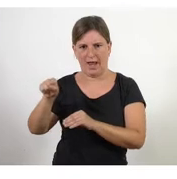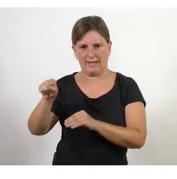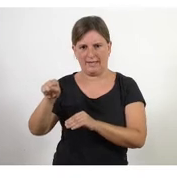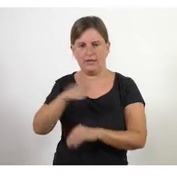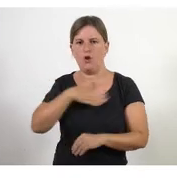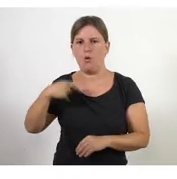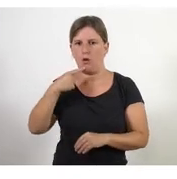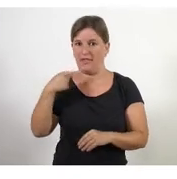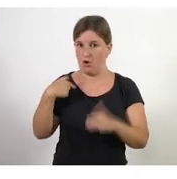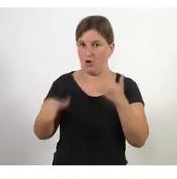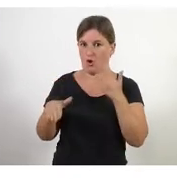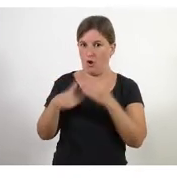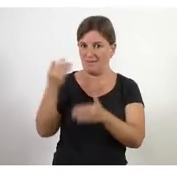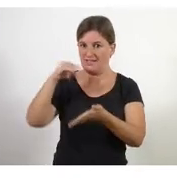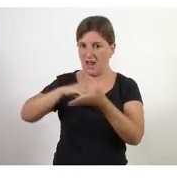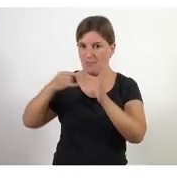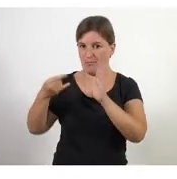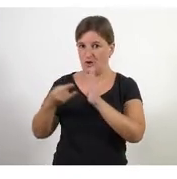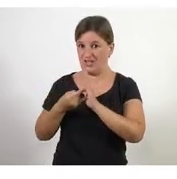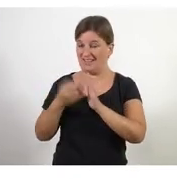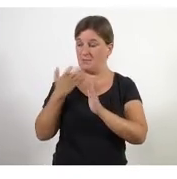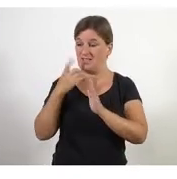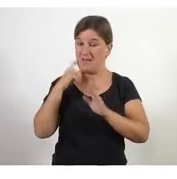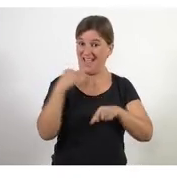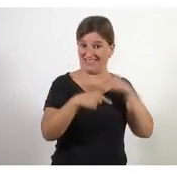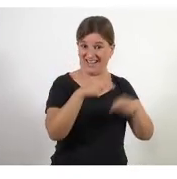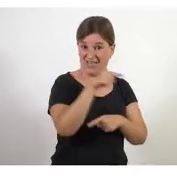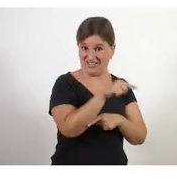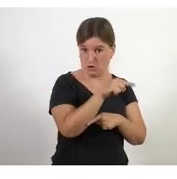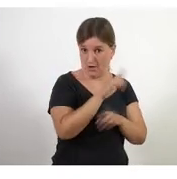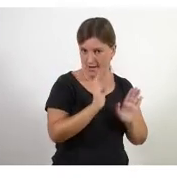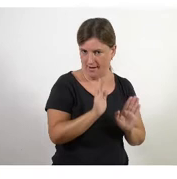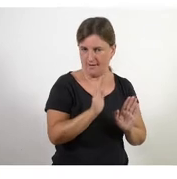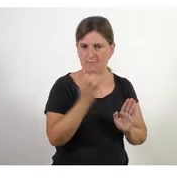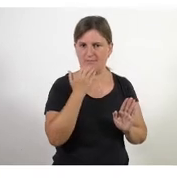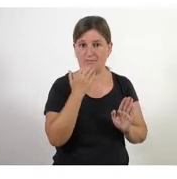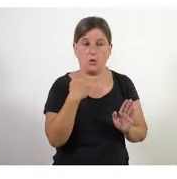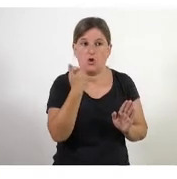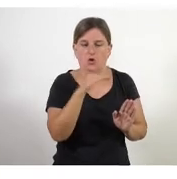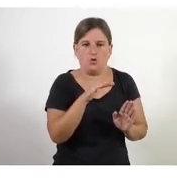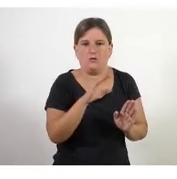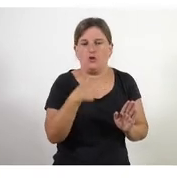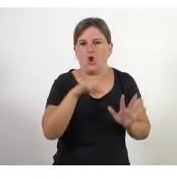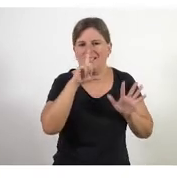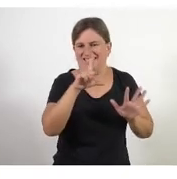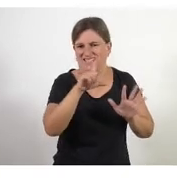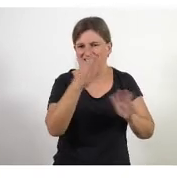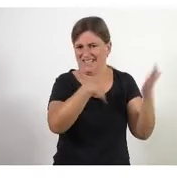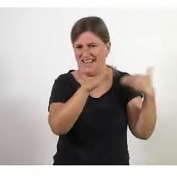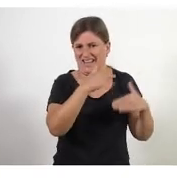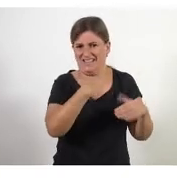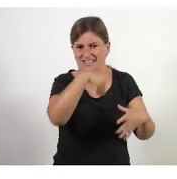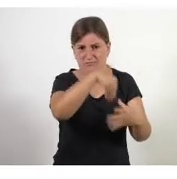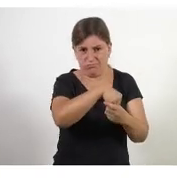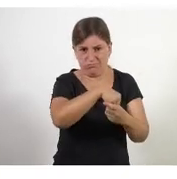comences un projecte amb la mirada tradicional no sé si us ha passat a mi em va passar durant set anys moltes vegades